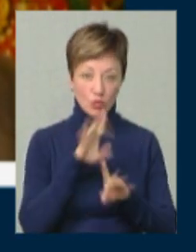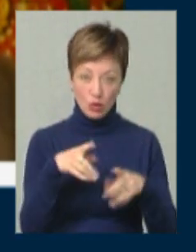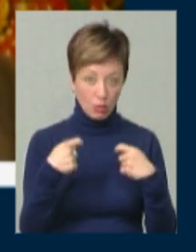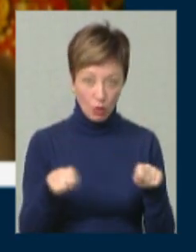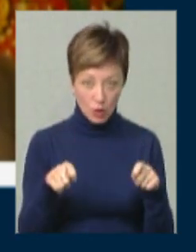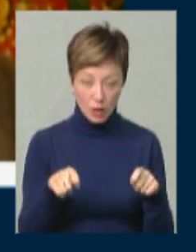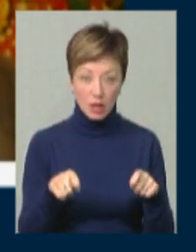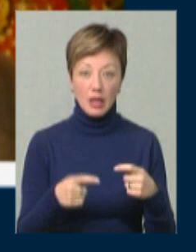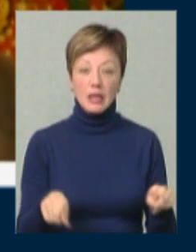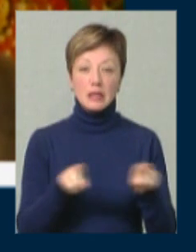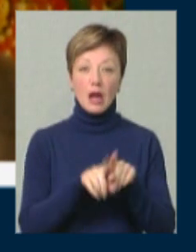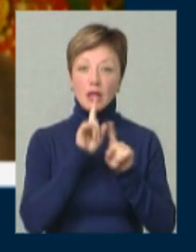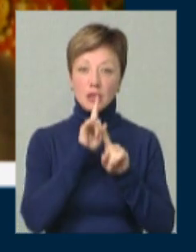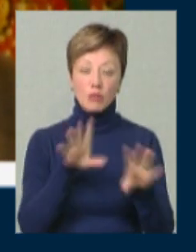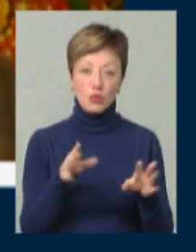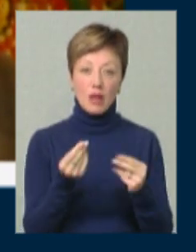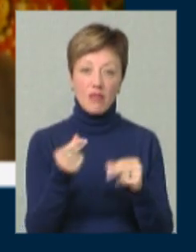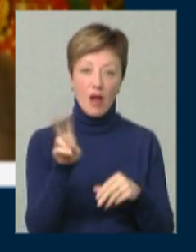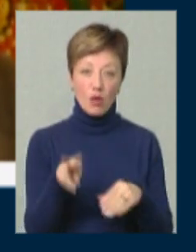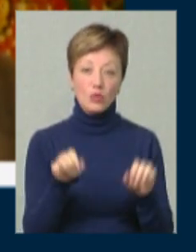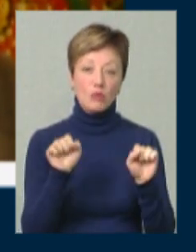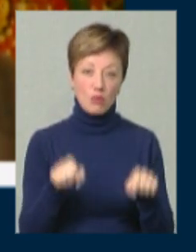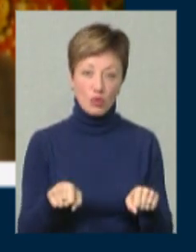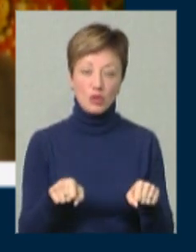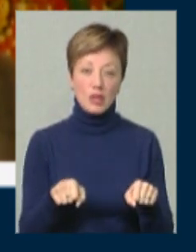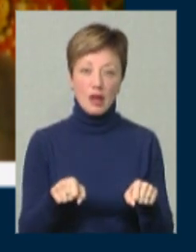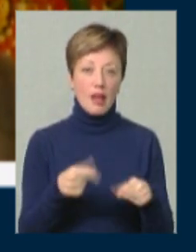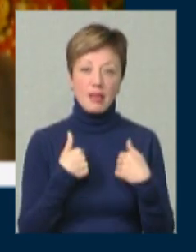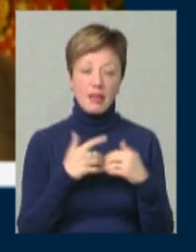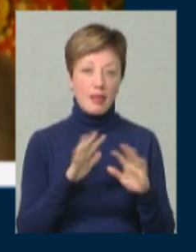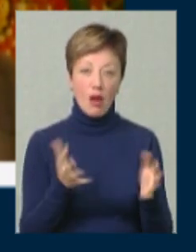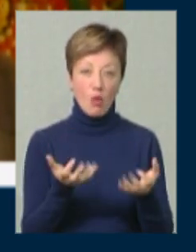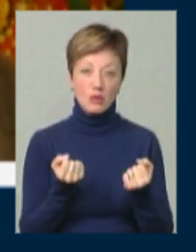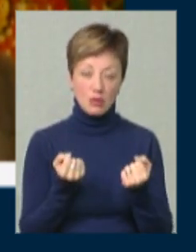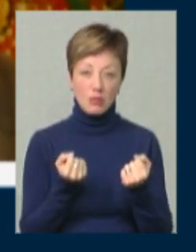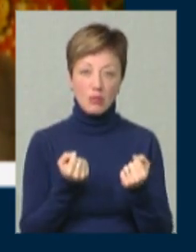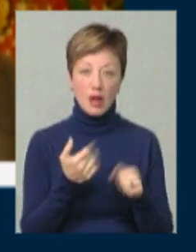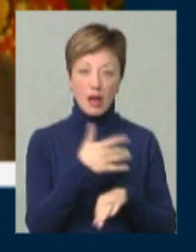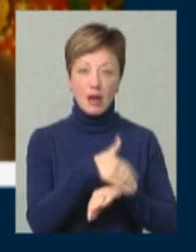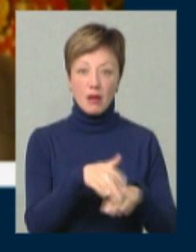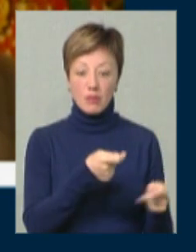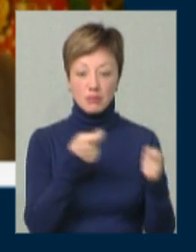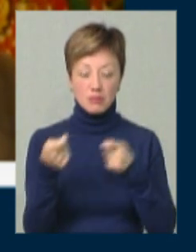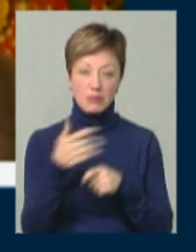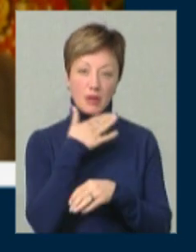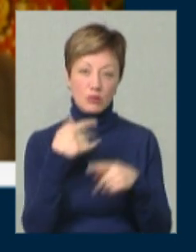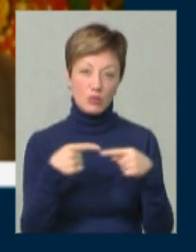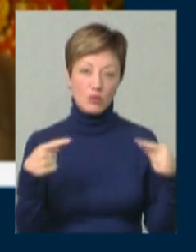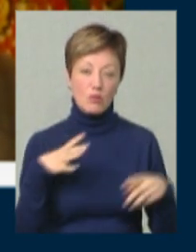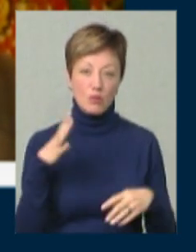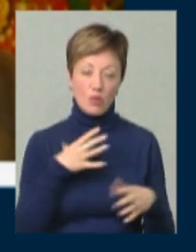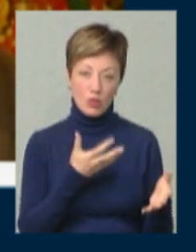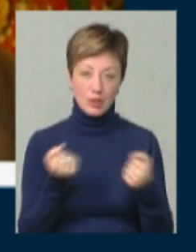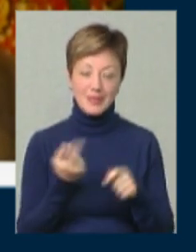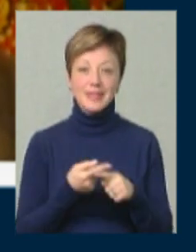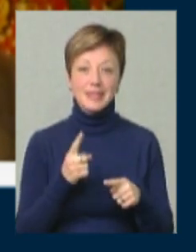продано. Відтак не буде валюти і ми не отримаємо по імпорту багато продуктів, які ми отримували.